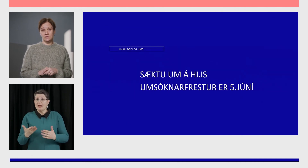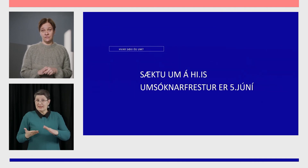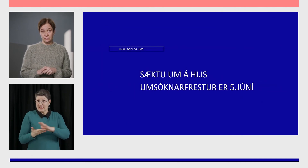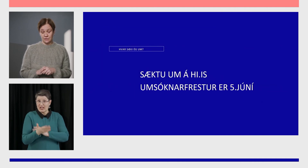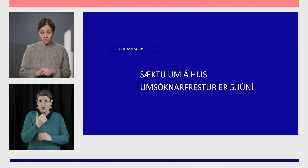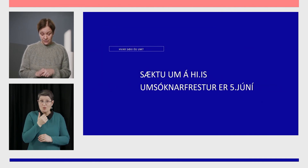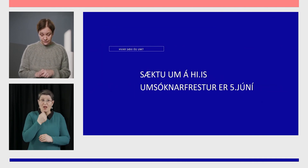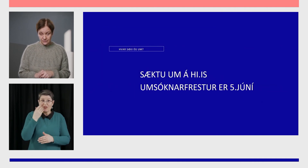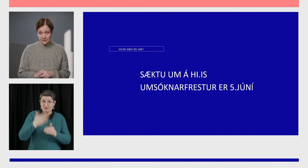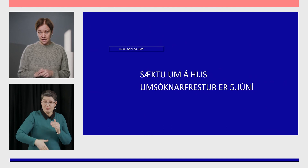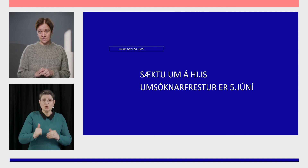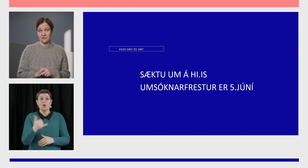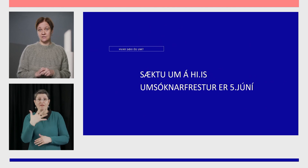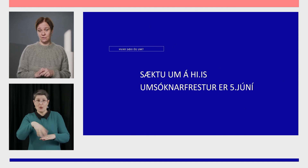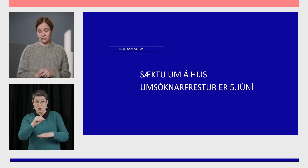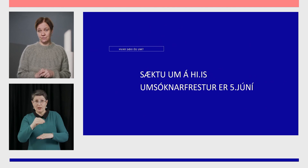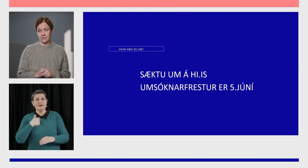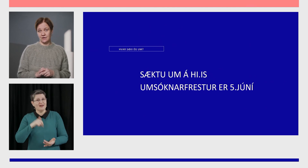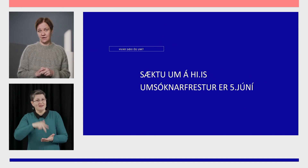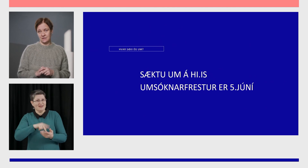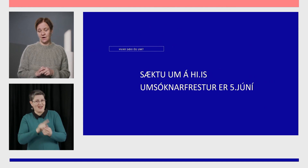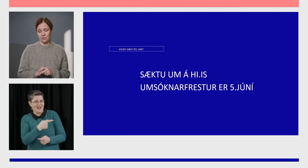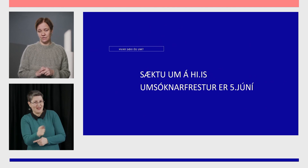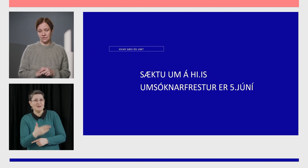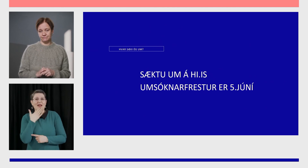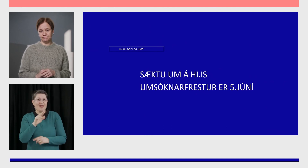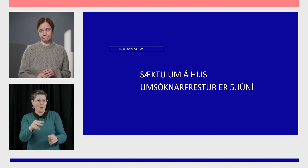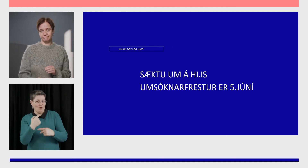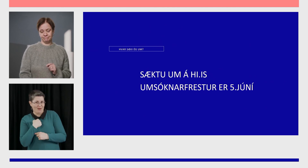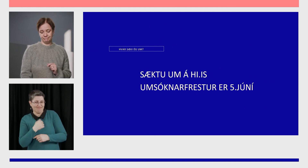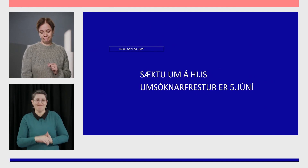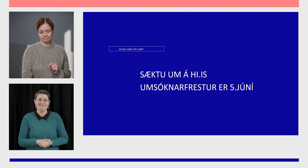nám er til 5. júní. Í þakka til að sjá ykkur. Þakka áhorfið.